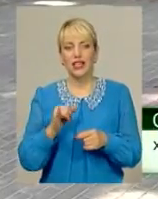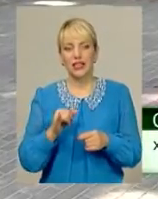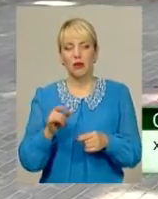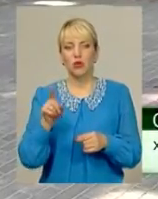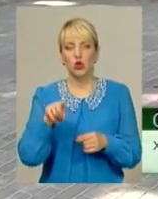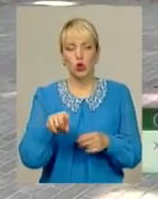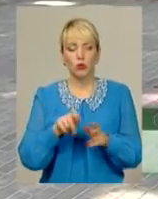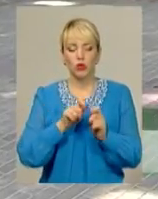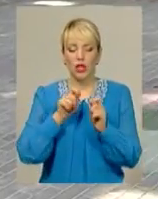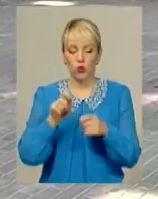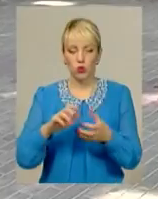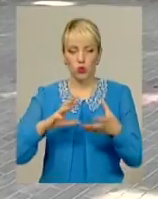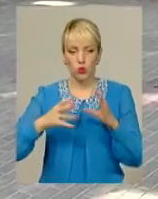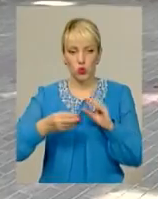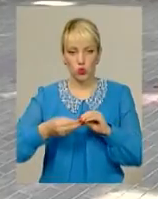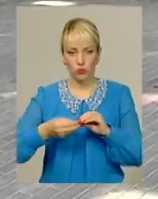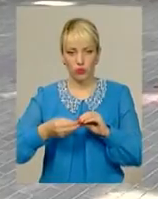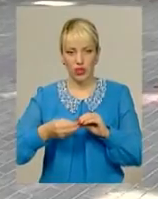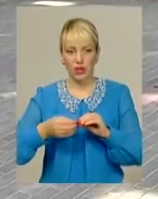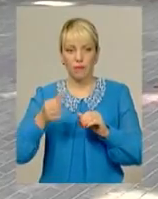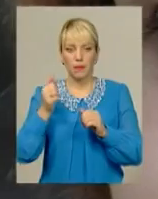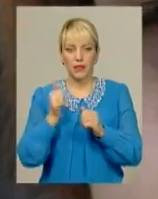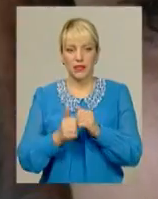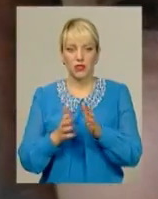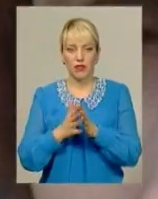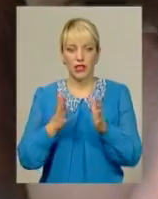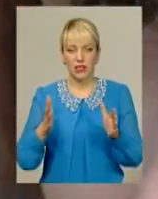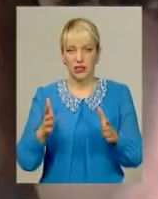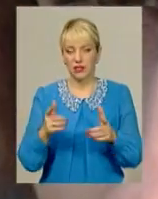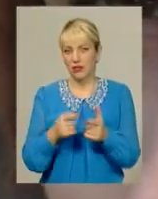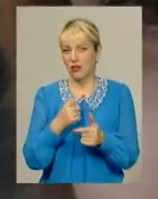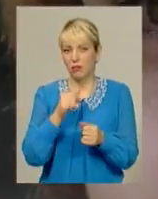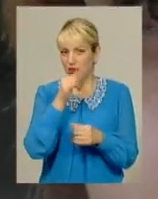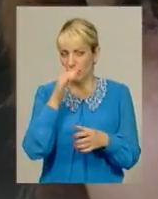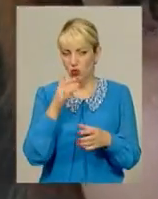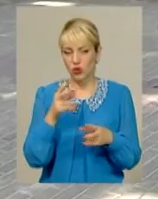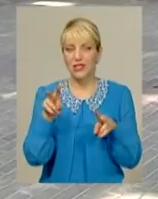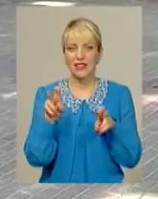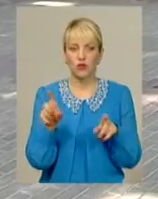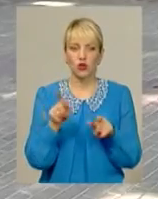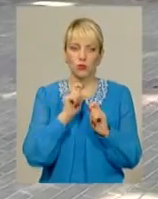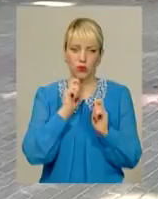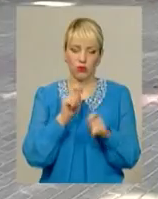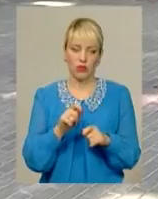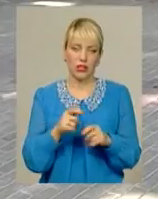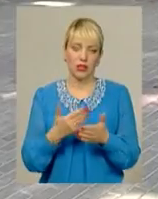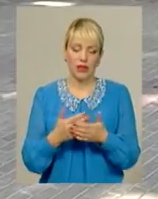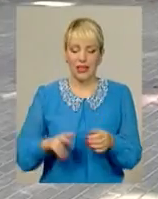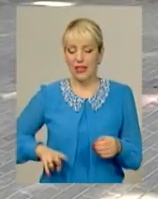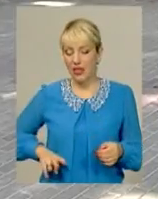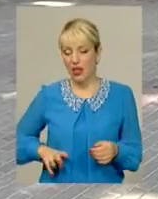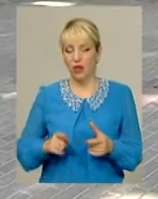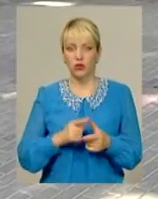дарують суми часто досить великі. Хіба не можна символічно щось подарувати тому ж директору або